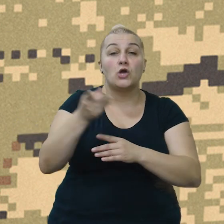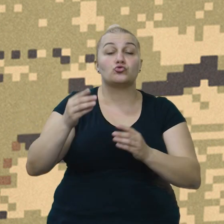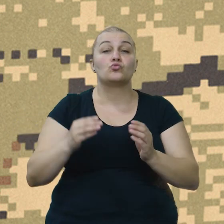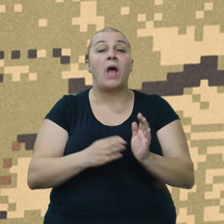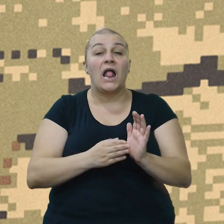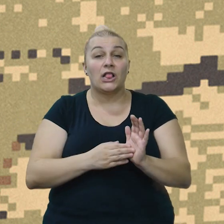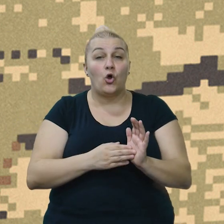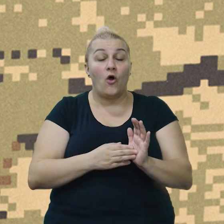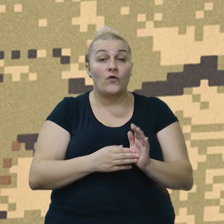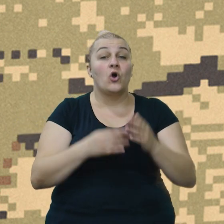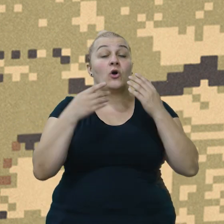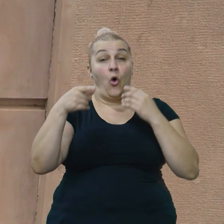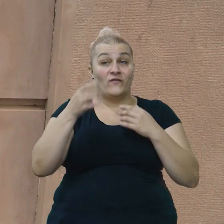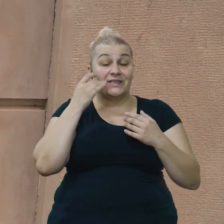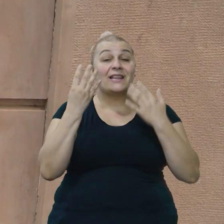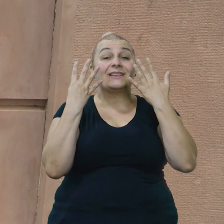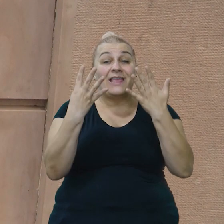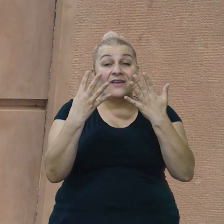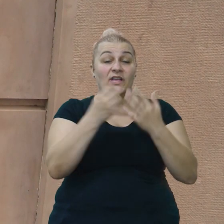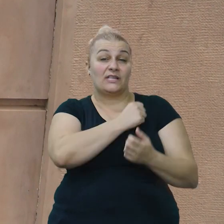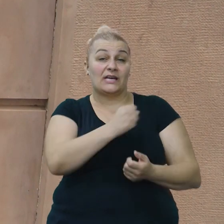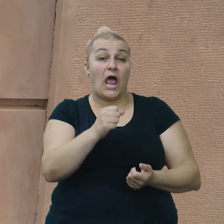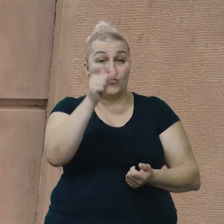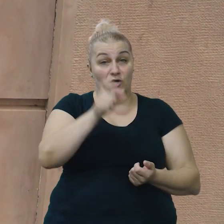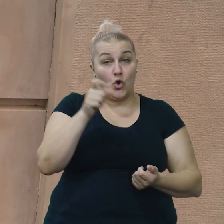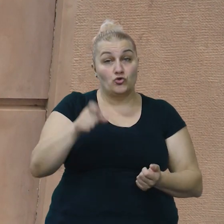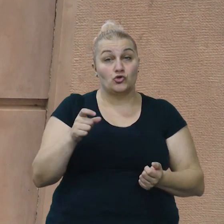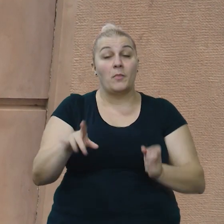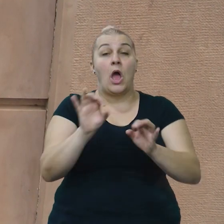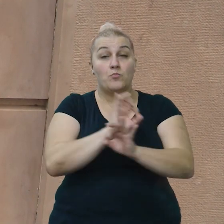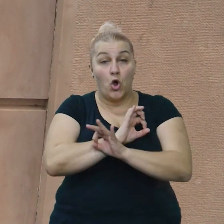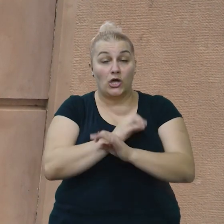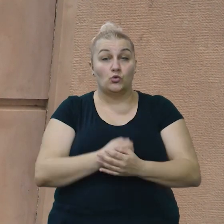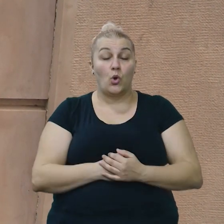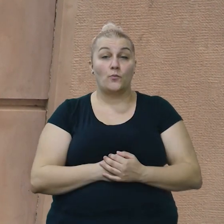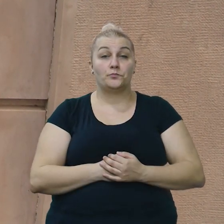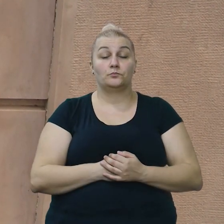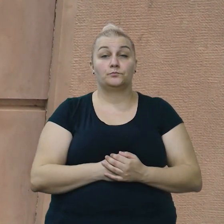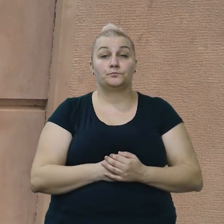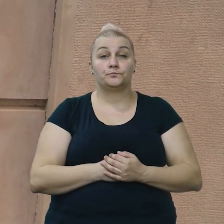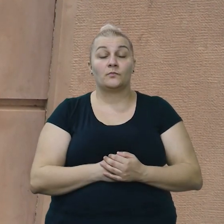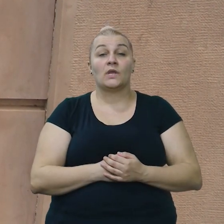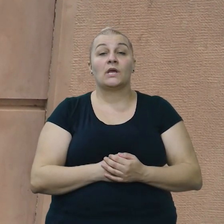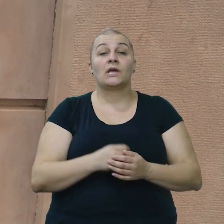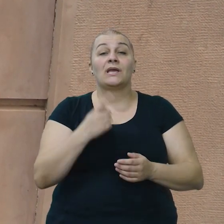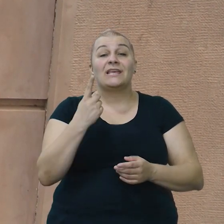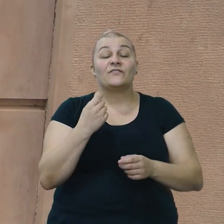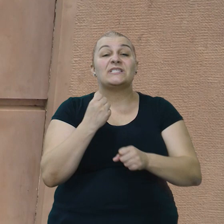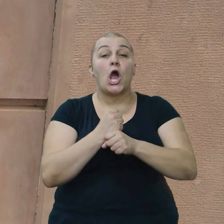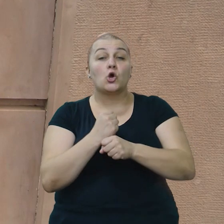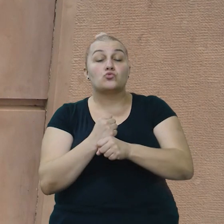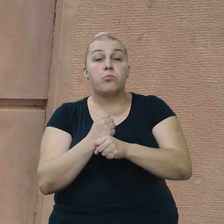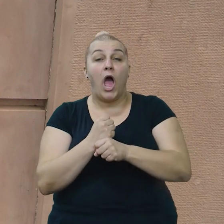dana, devet naših hrabih vitezova je poginilo. Ivica Grubać, moramo posebno